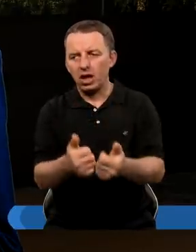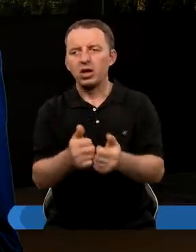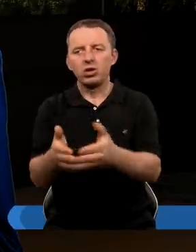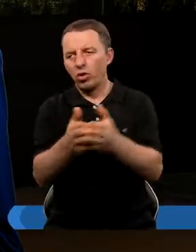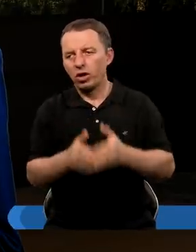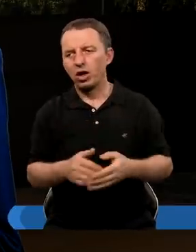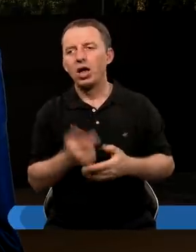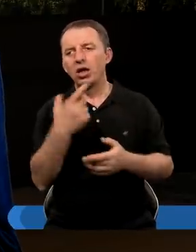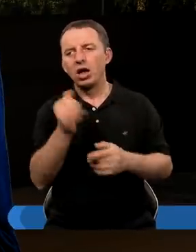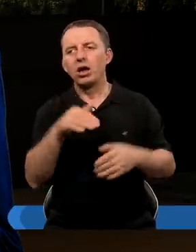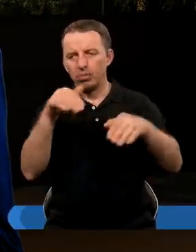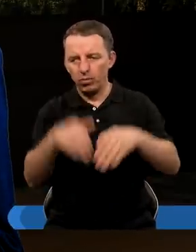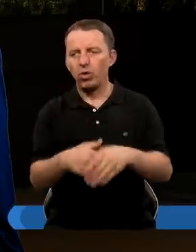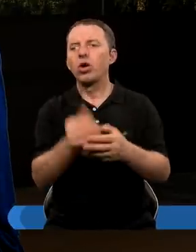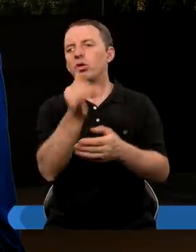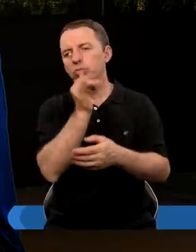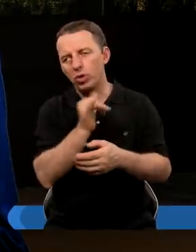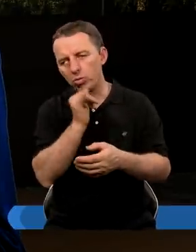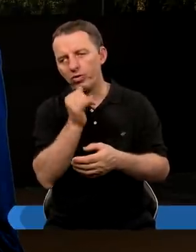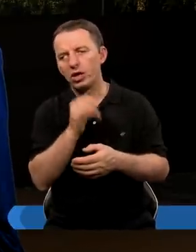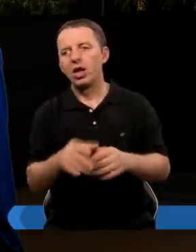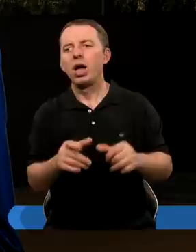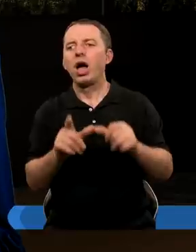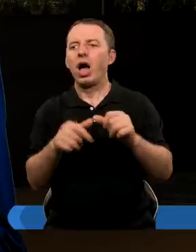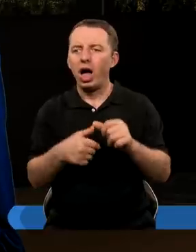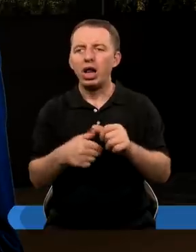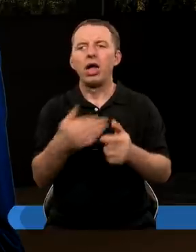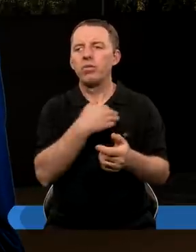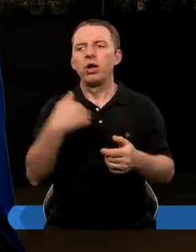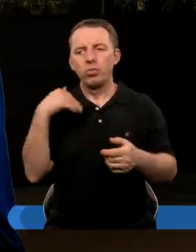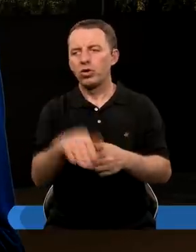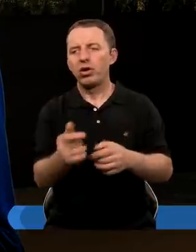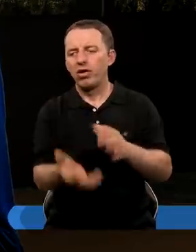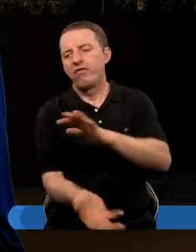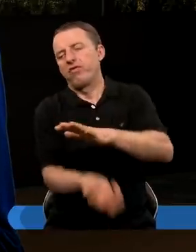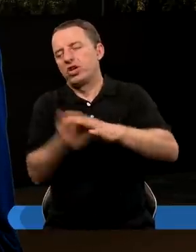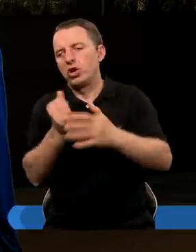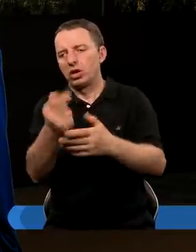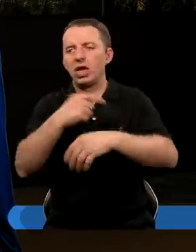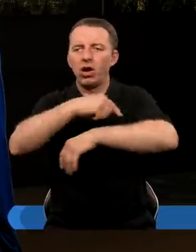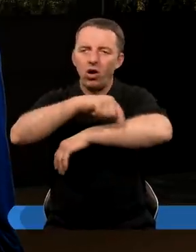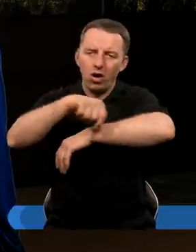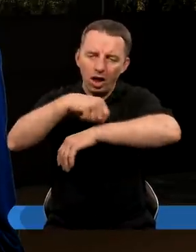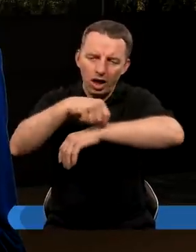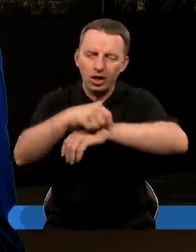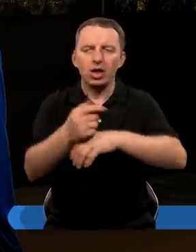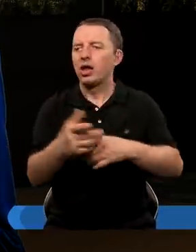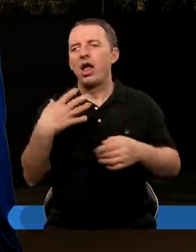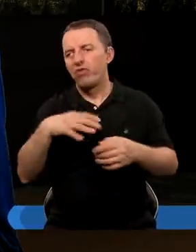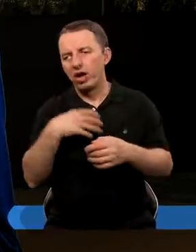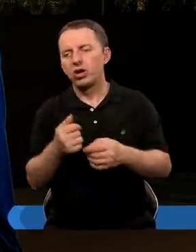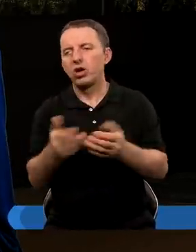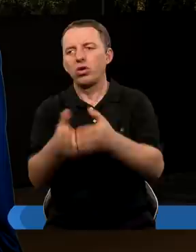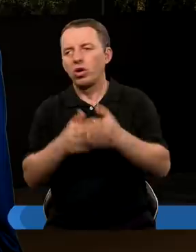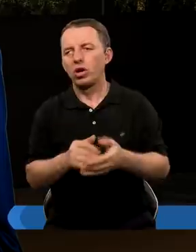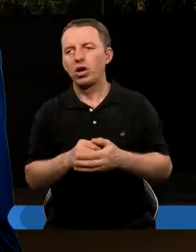stanie się ukryć. Daniel może mógł spróbować, ale my musimy wyciągnąć z tego lekcję, że nie warto